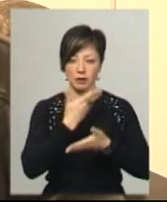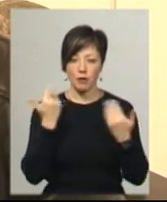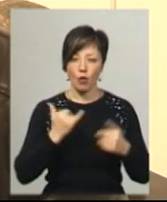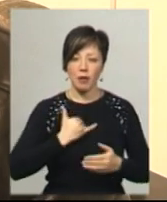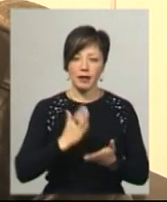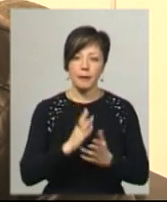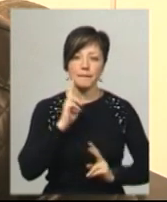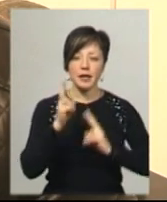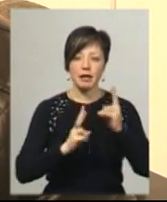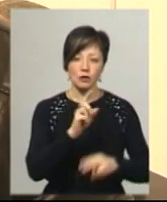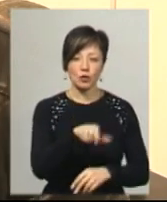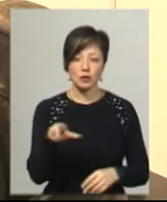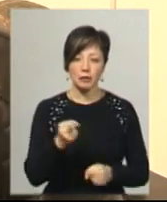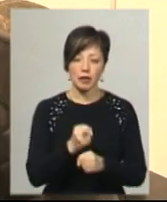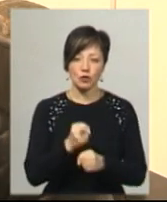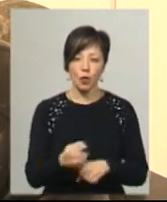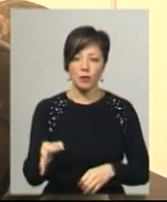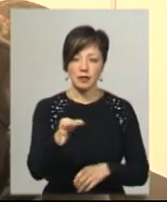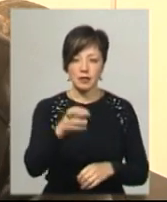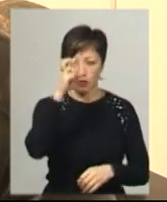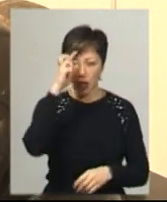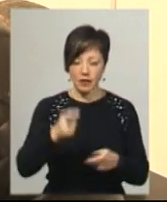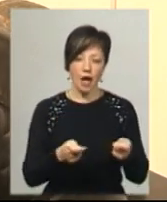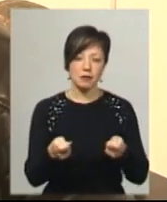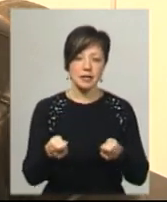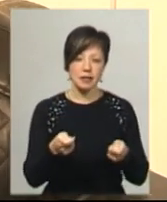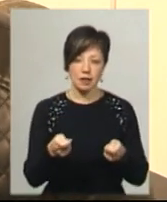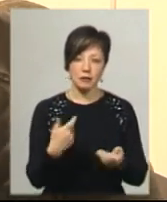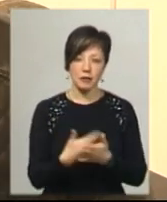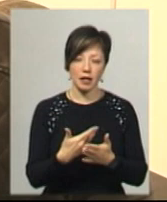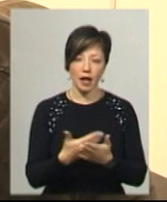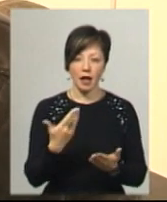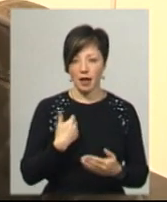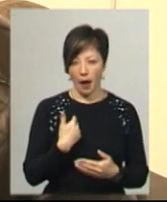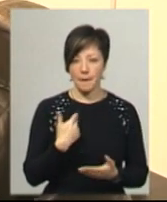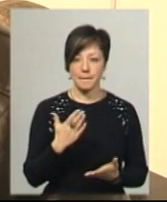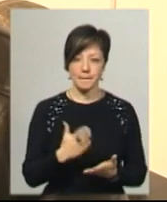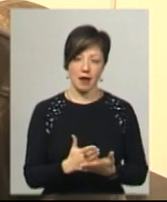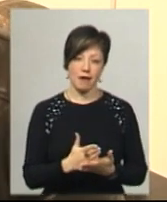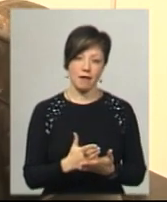претензії до тих осіб, які працюють в обласній державній адміністрації, наприклад, якщо б я мав,